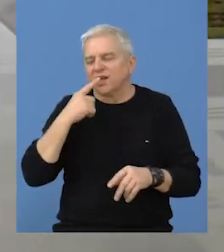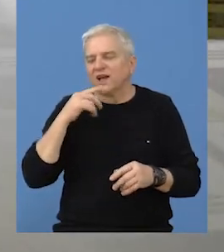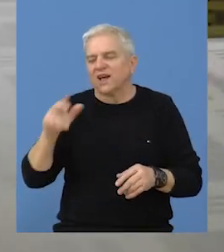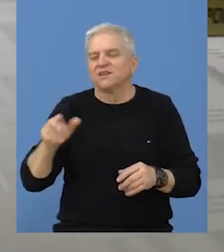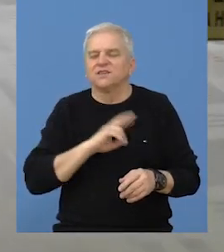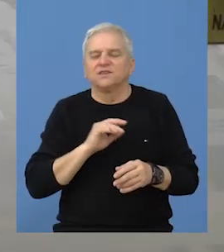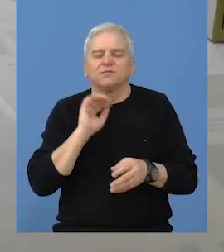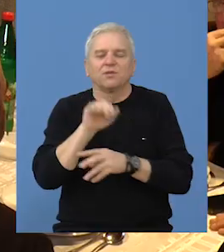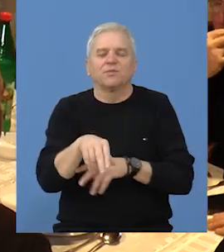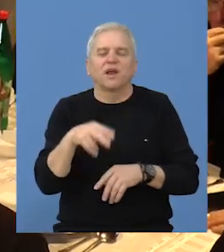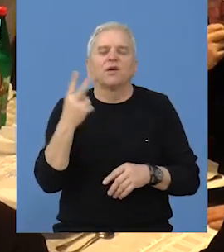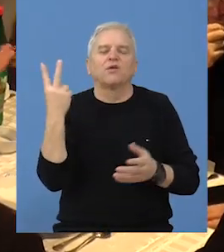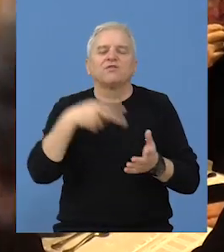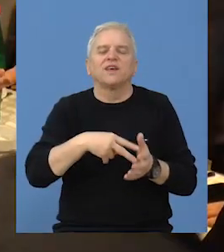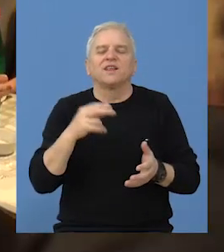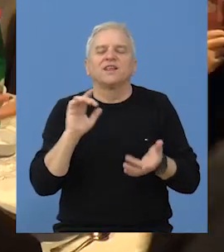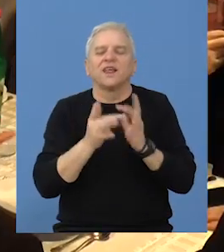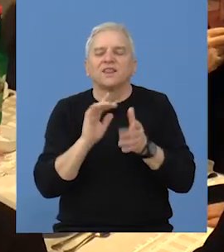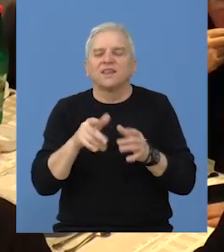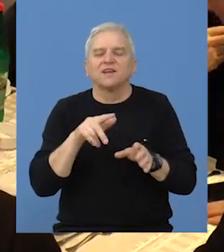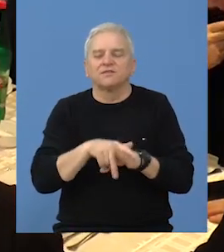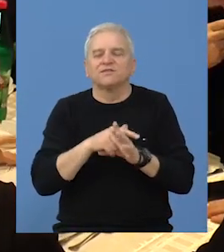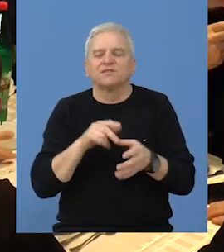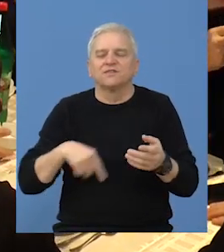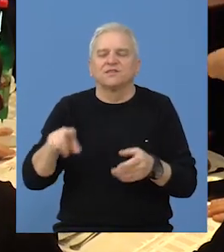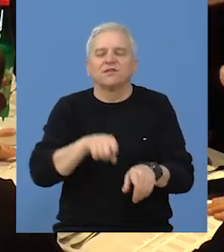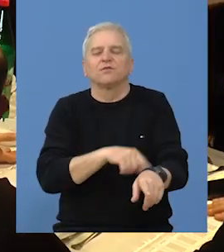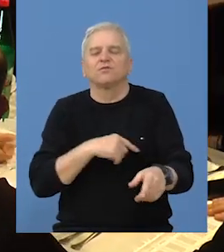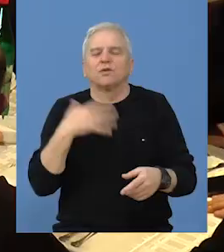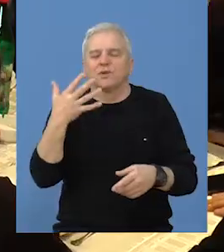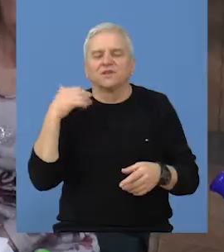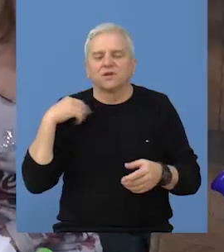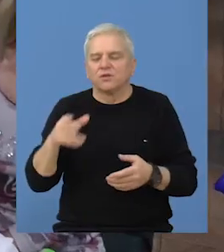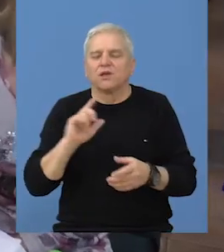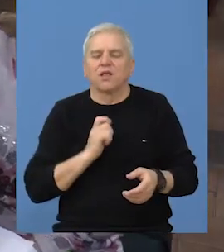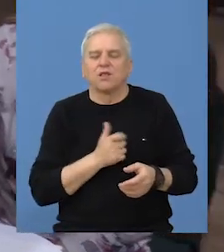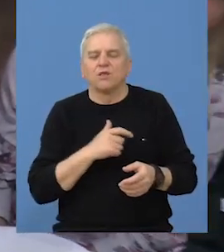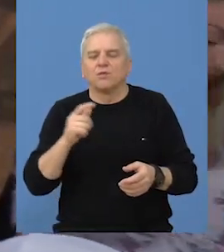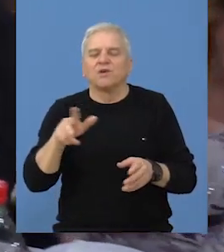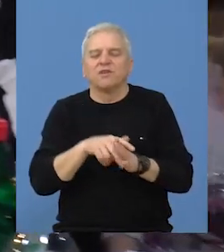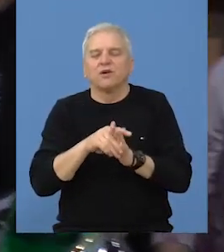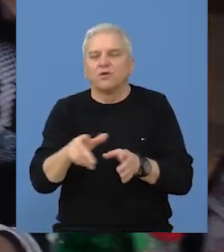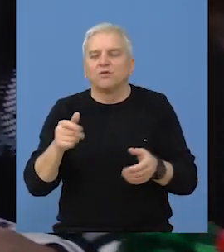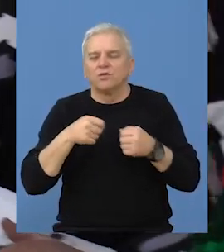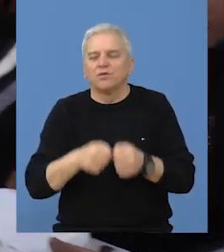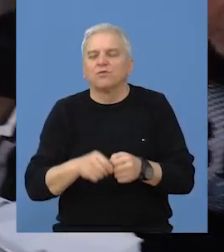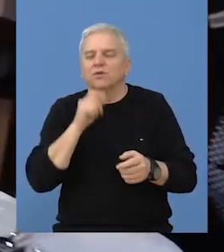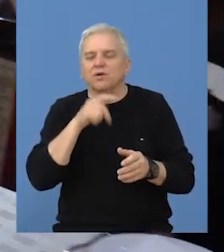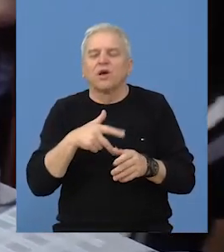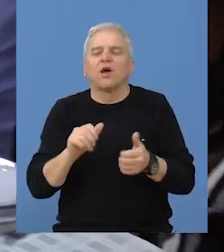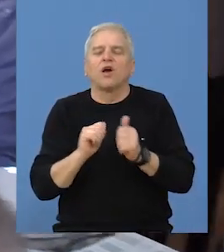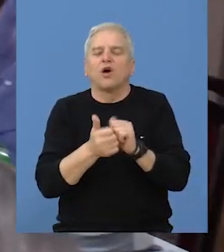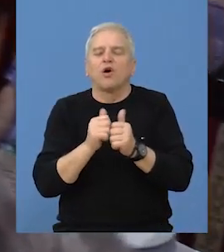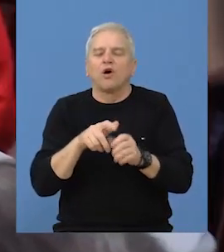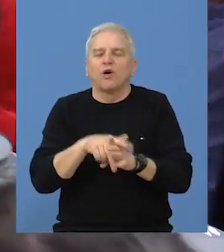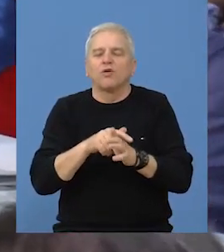sebe, kaže, ima više od 2000 trka i trkački staž dug pola veka. Iz ljubavi prema konjima, klubu